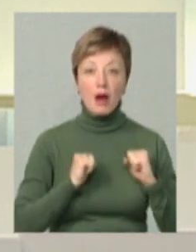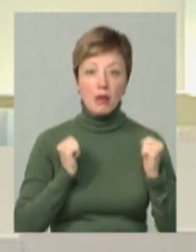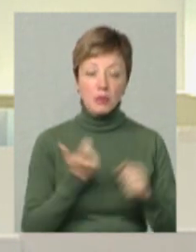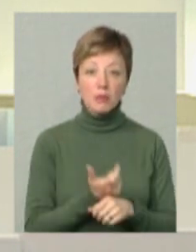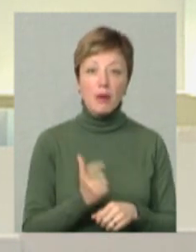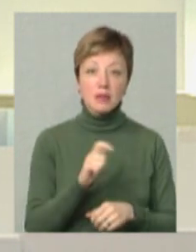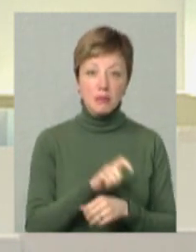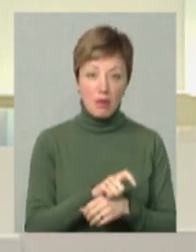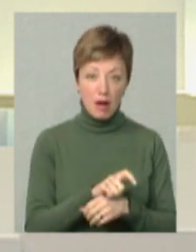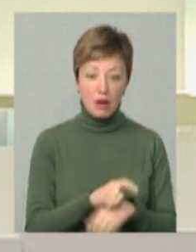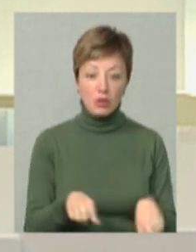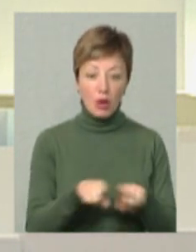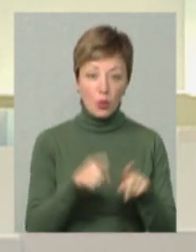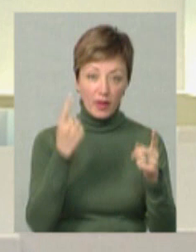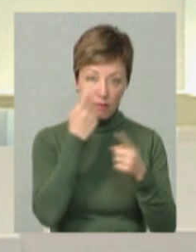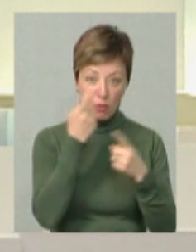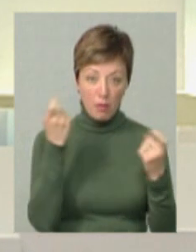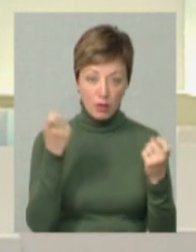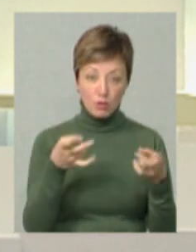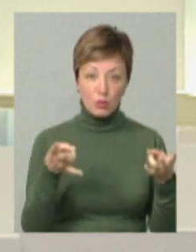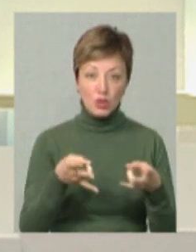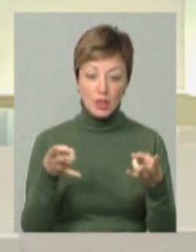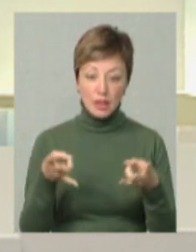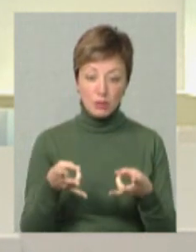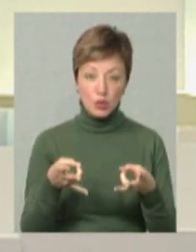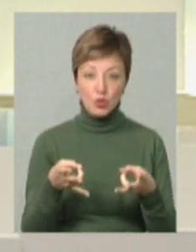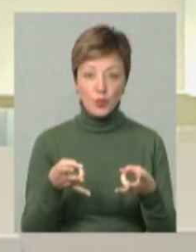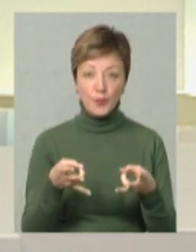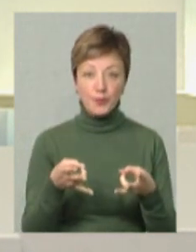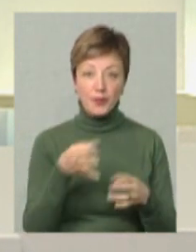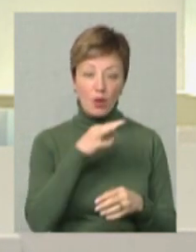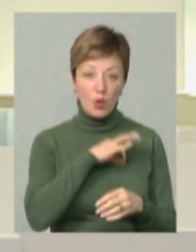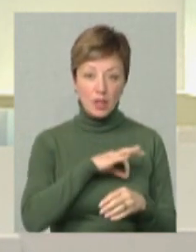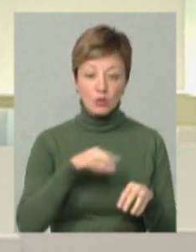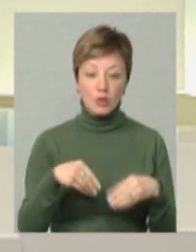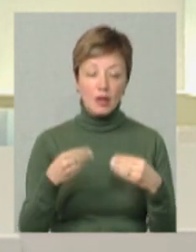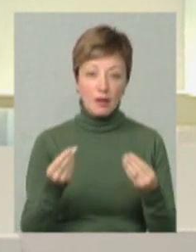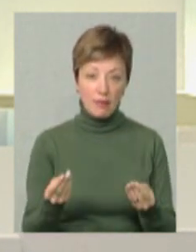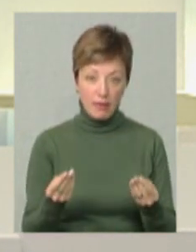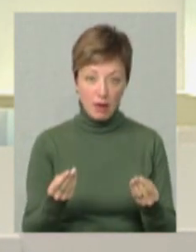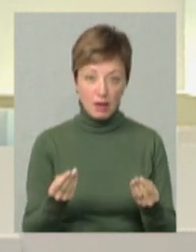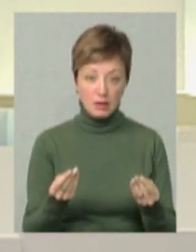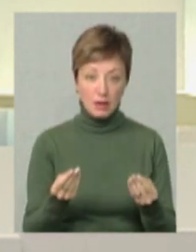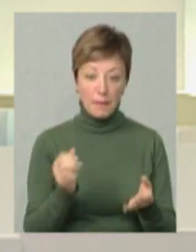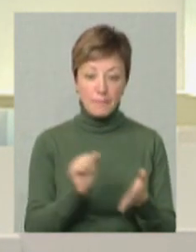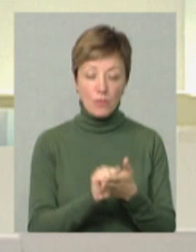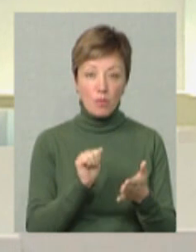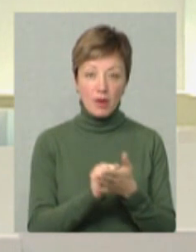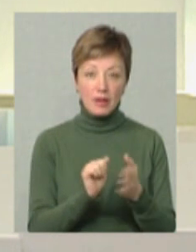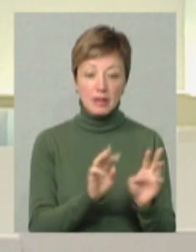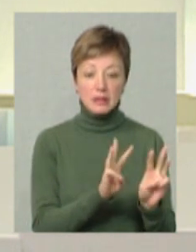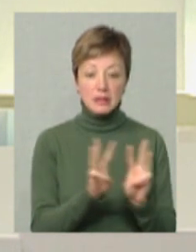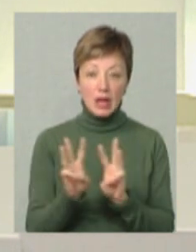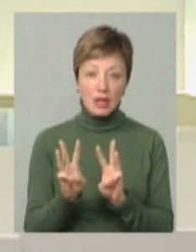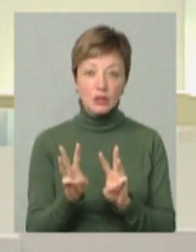максимально таку інформацію потрібну і корисну надавати, публікувати як на сайті